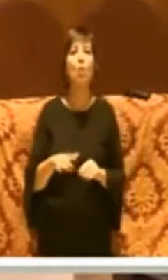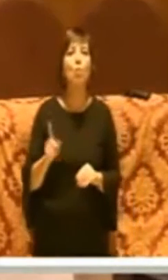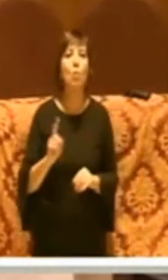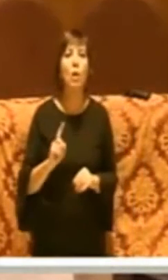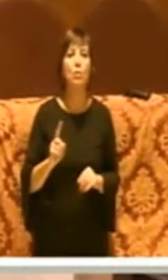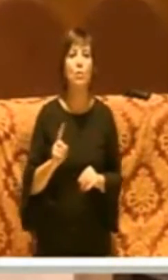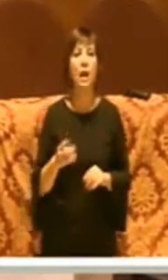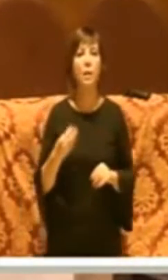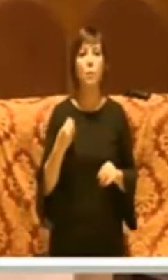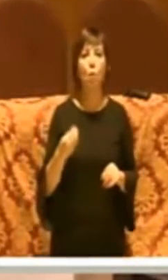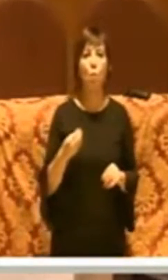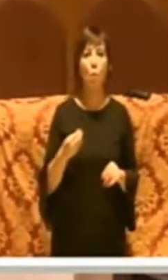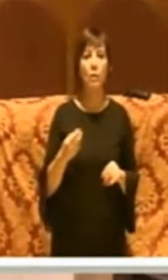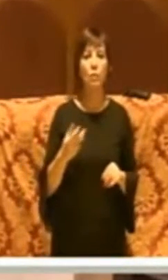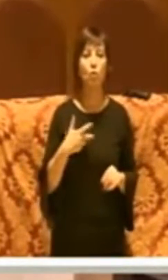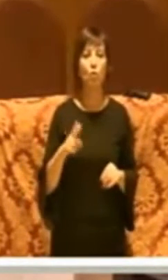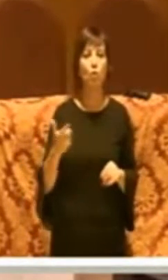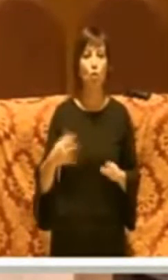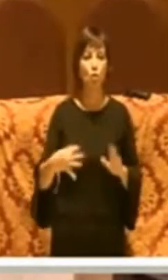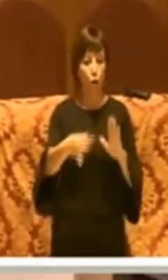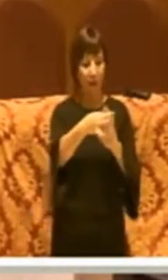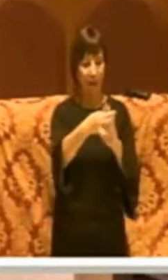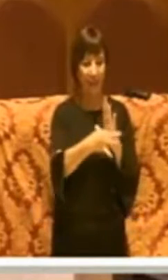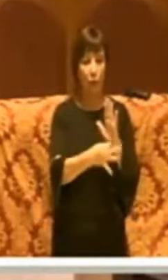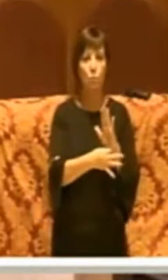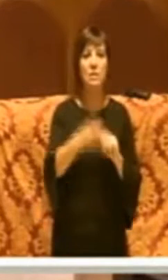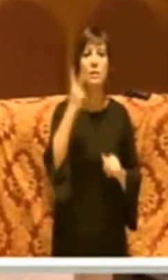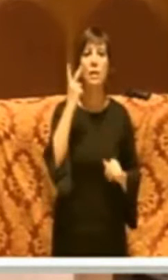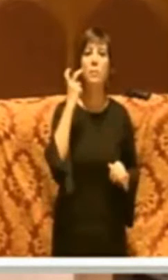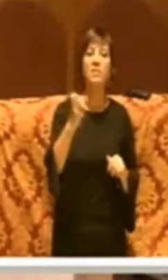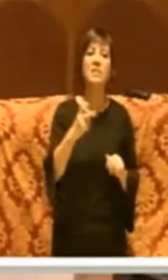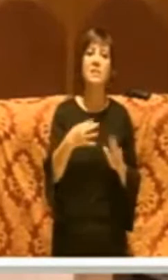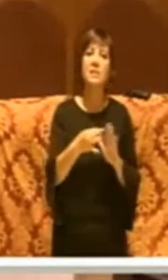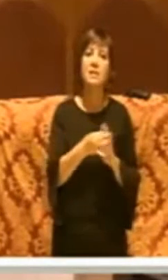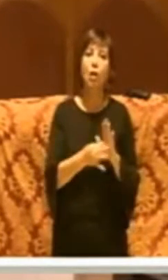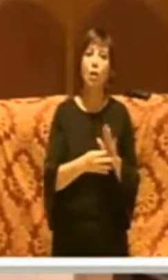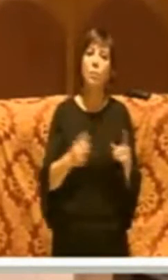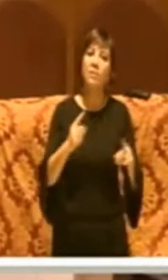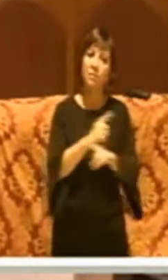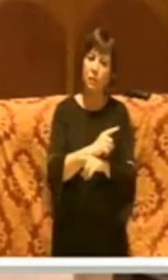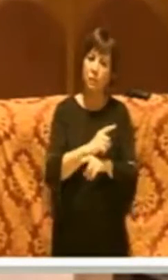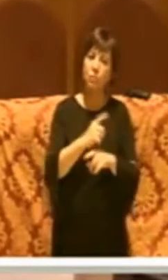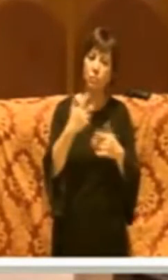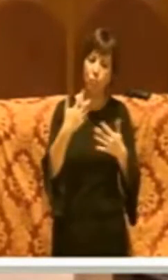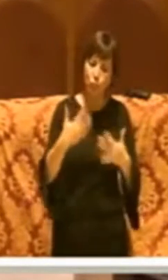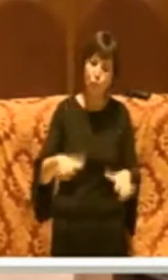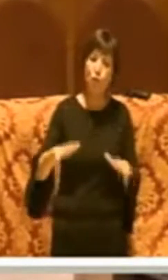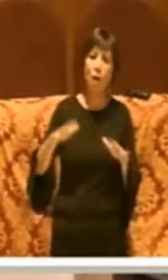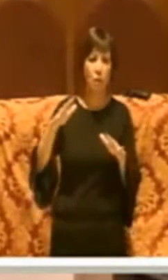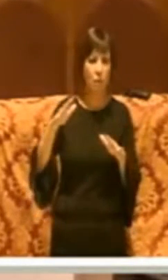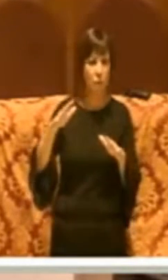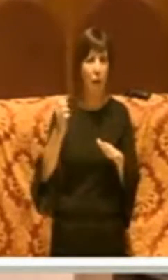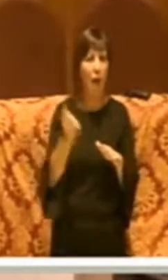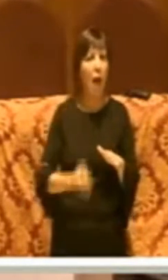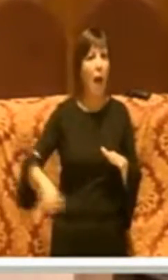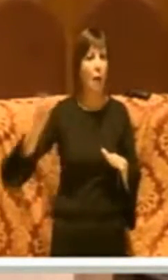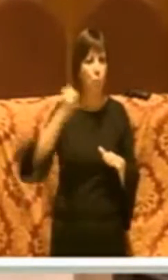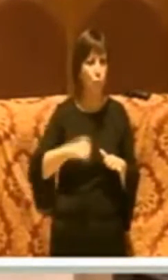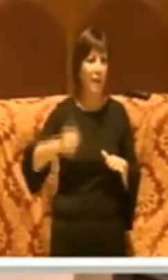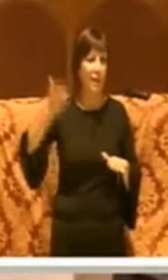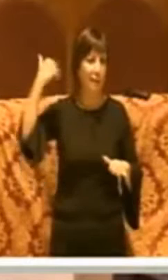chiaramente non ci sono i requisiti previsti dalla norma, invece come abbiamo visto è stata abusata